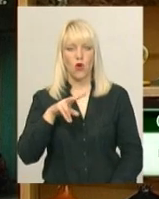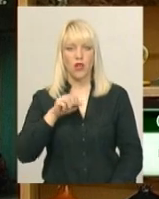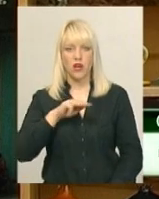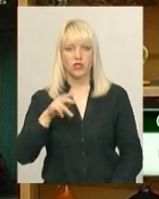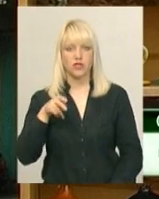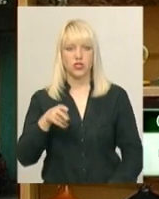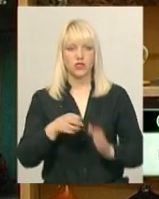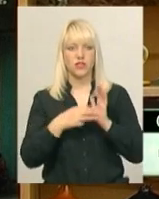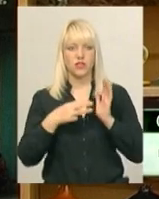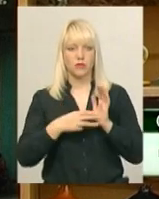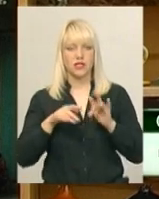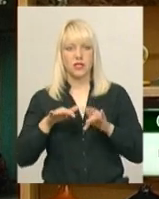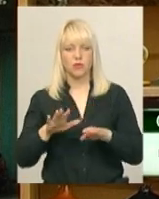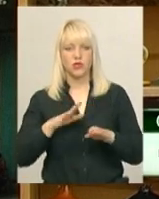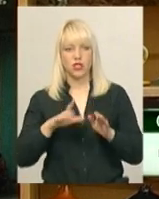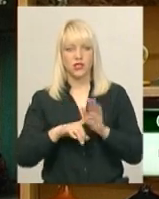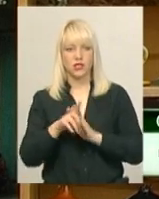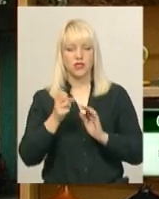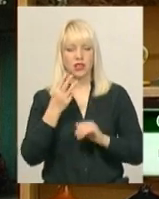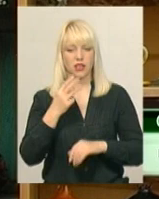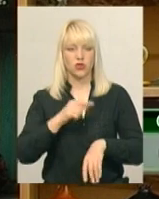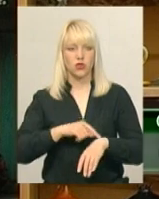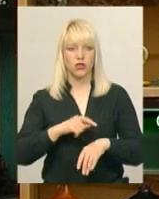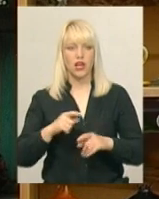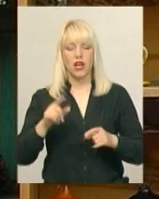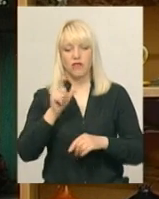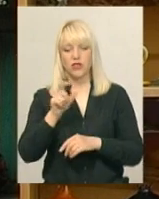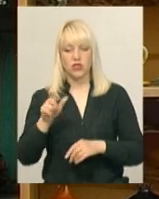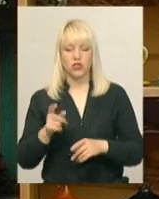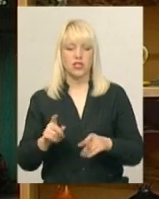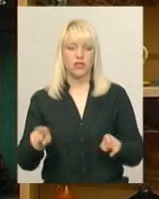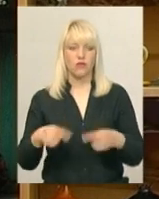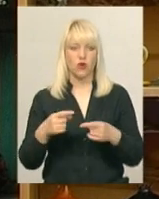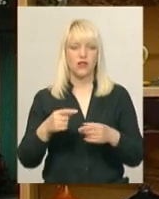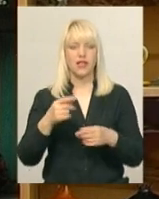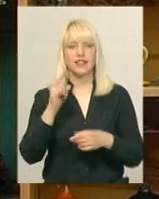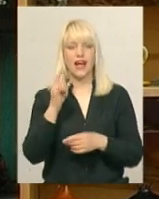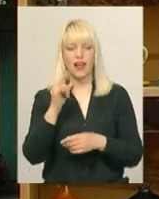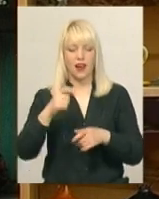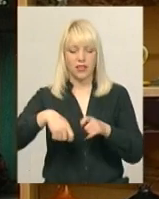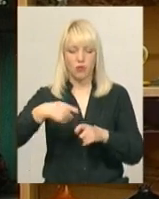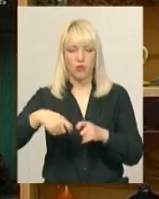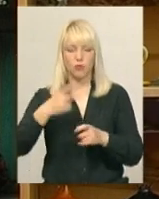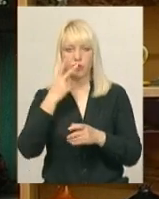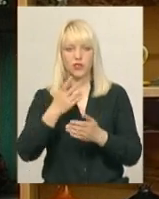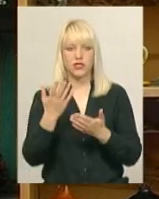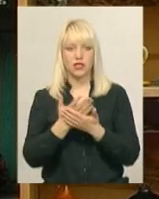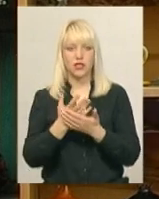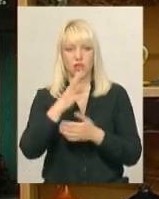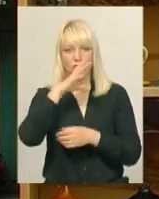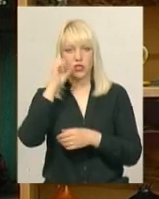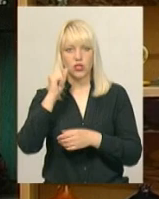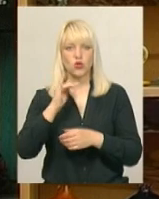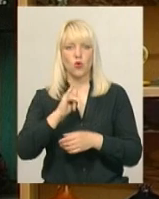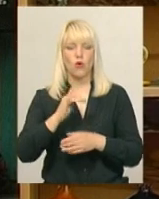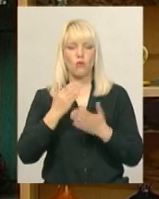Заходи розпочалися з 13-ї години. Відвідувачі створювали ляльки-мотанки, переглянули фільм Романа Балаяна «Ніч у музеї